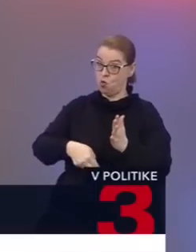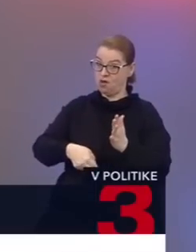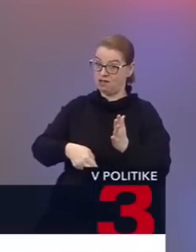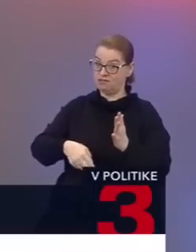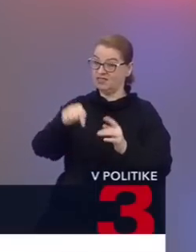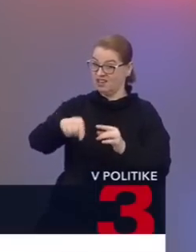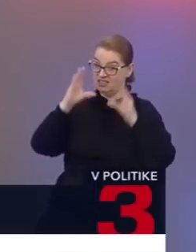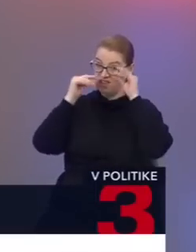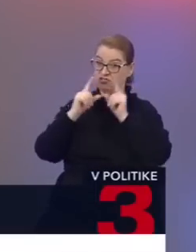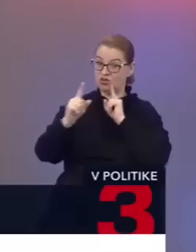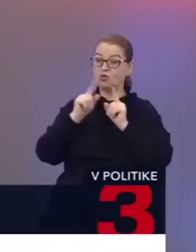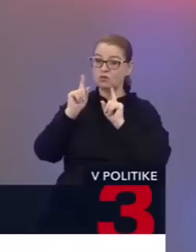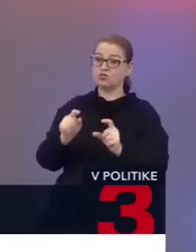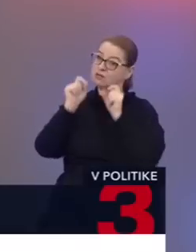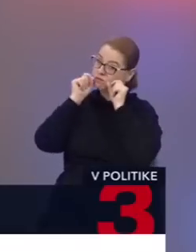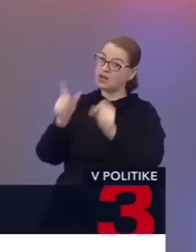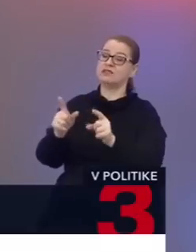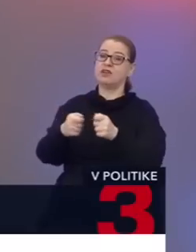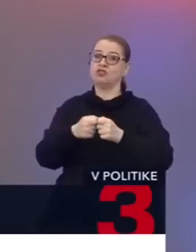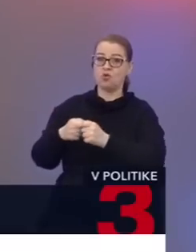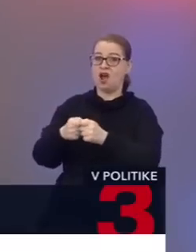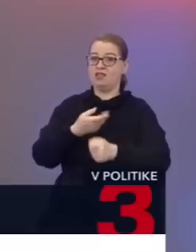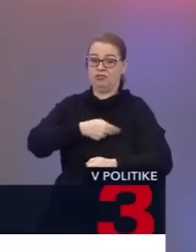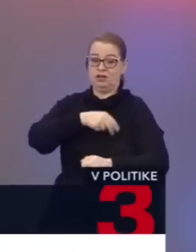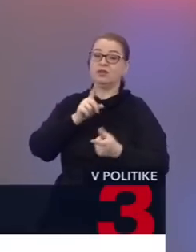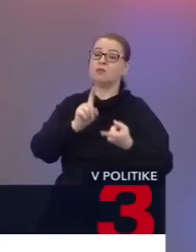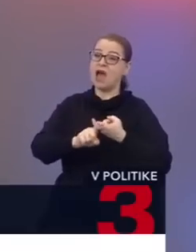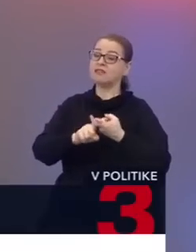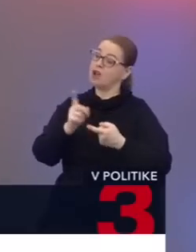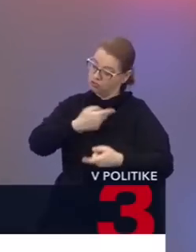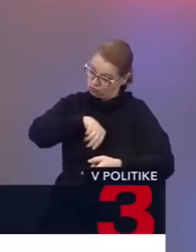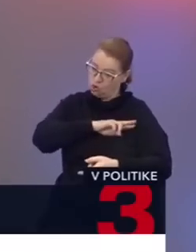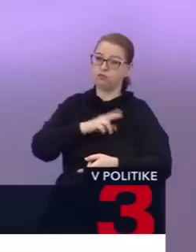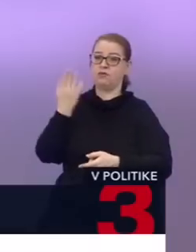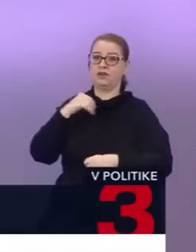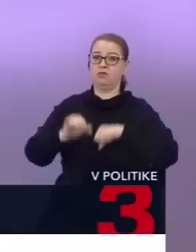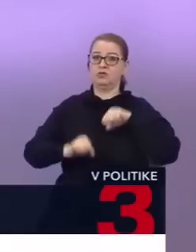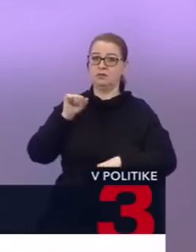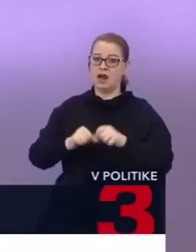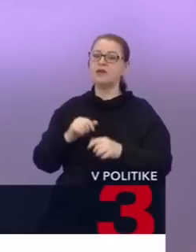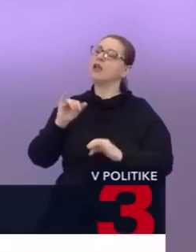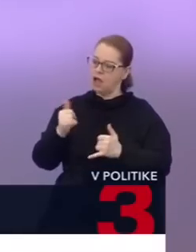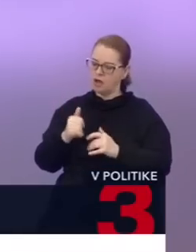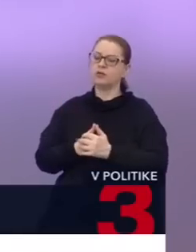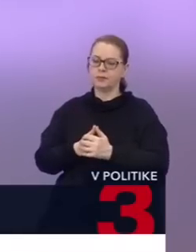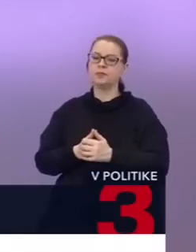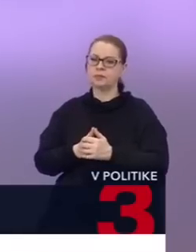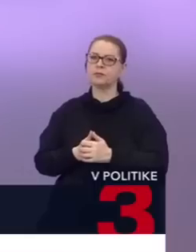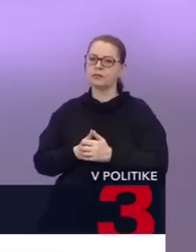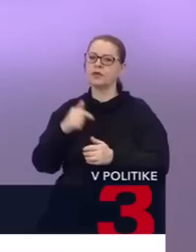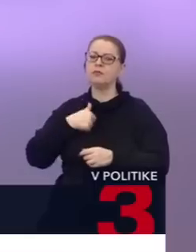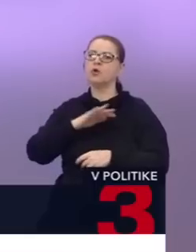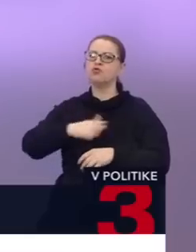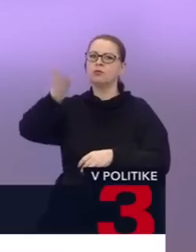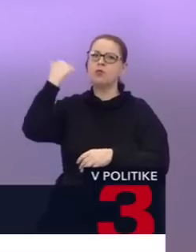rokovaní presvedčiť koaličných partnerov, aby sa k tomu takto zodpovedne postavili. Viete, tu je aj ten problém, že my sme už mali